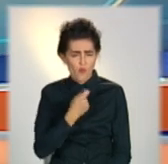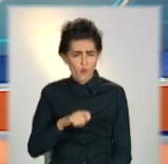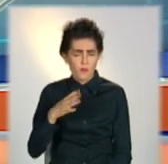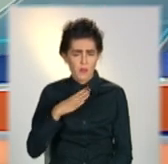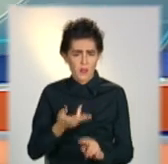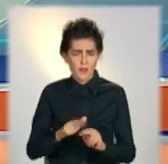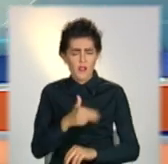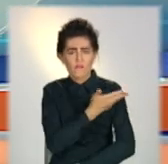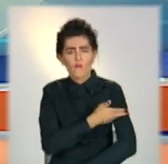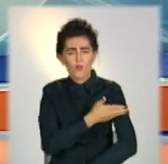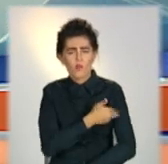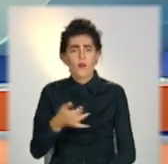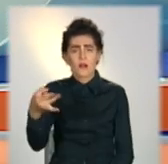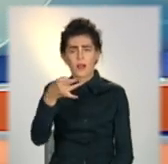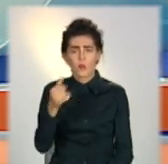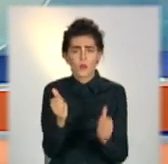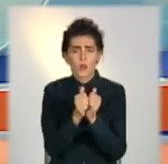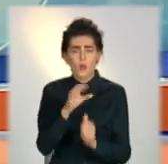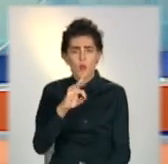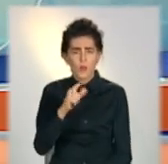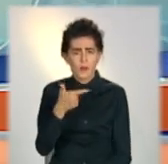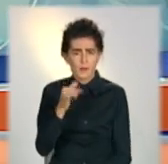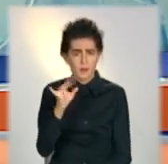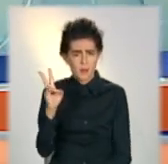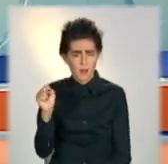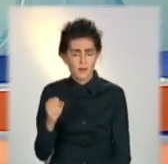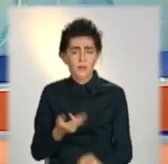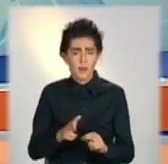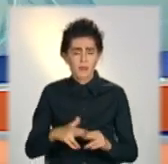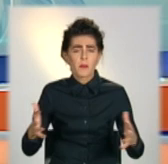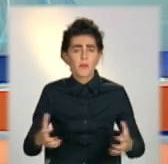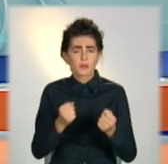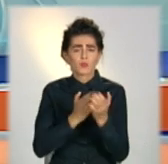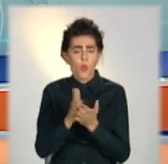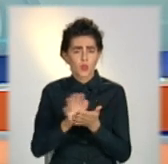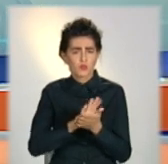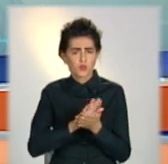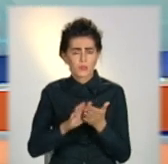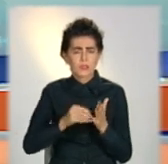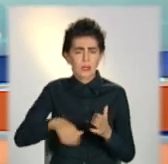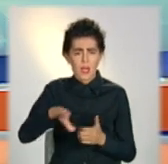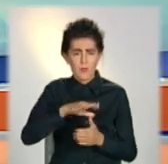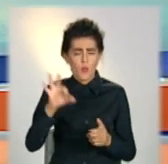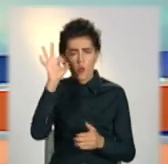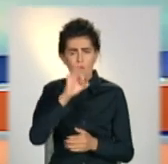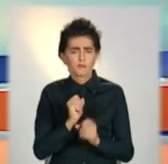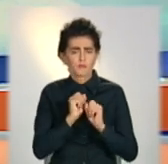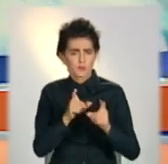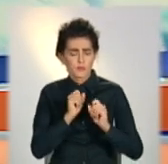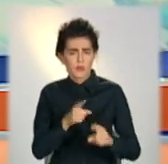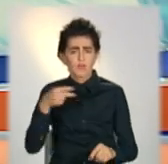Волноваському районі. Біля Ольгинки рятувальники очистили землю від снарядів. Ще 2017